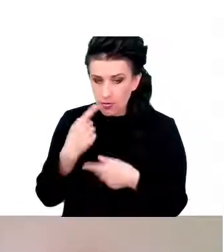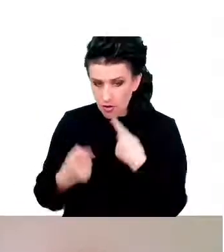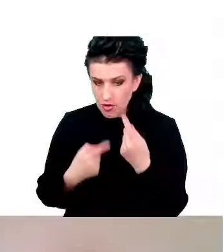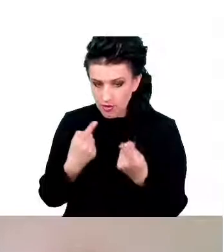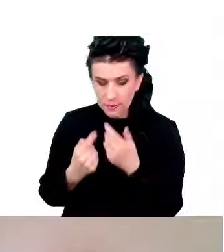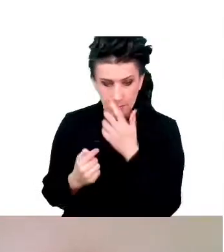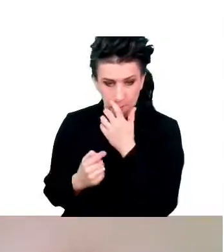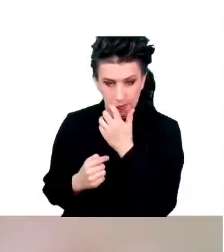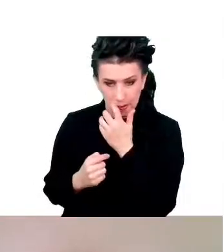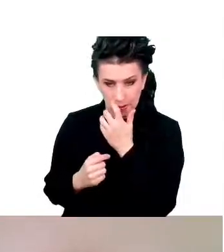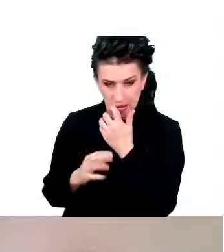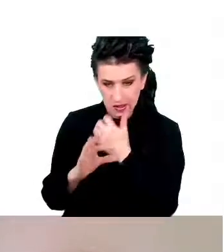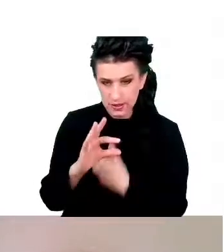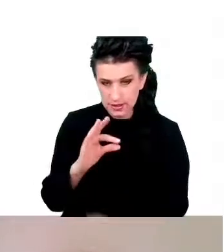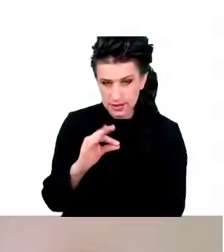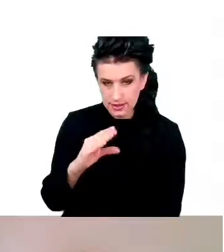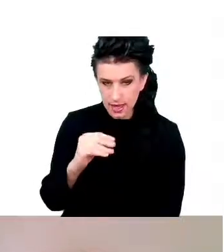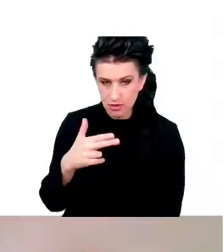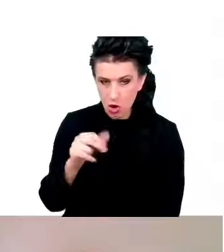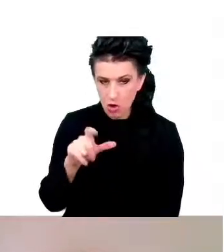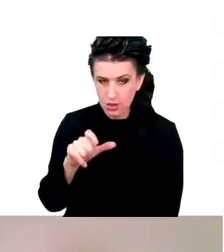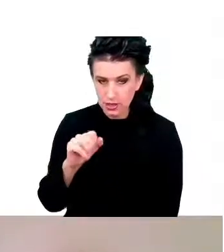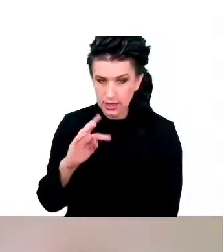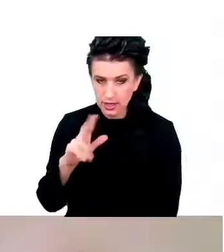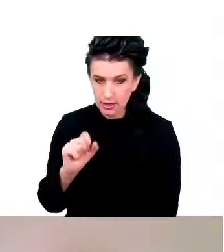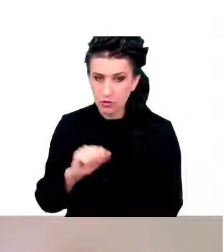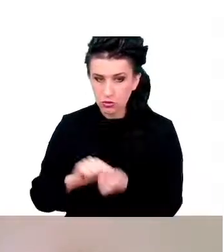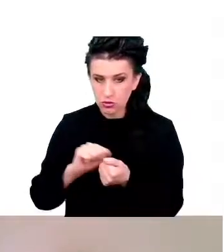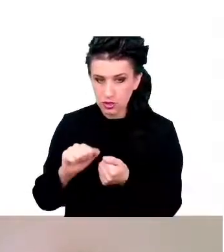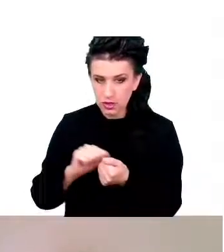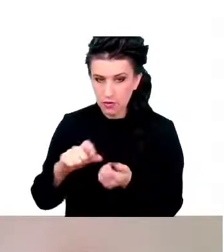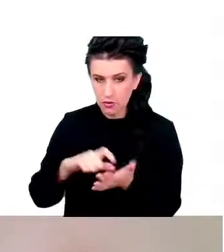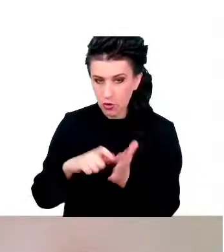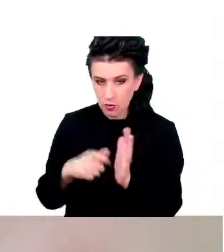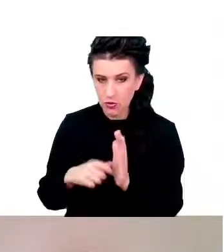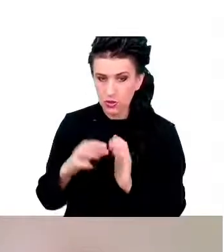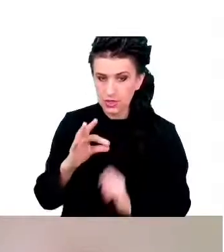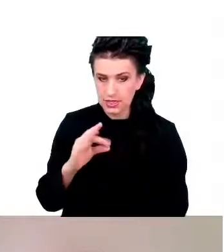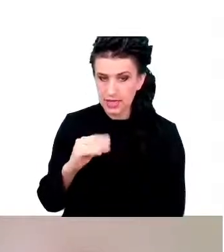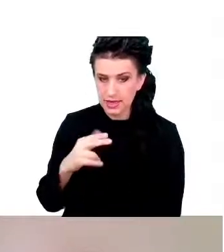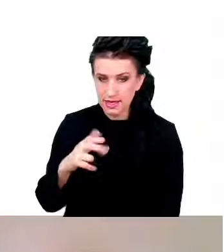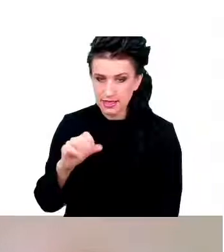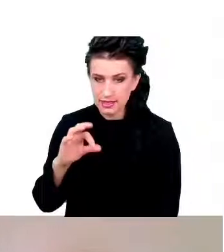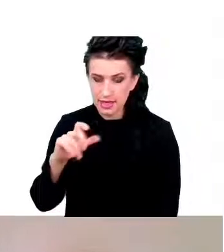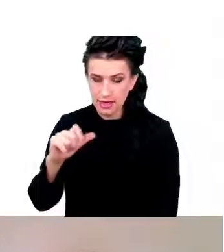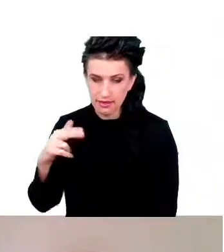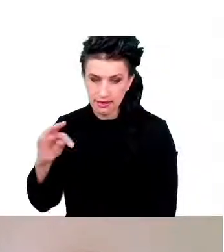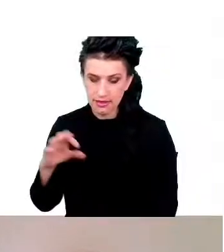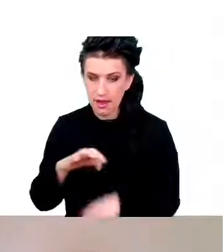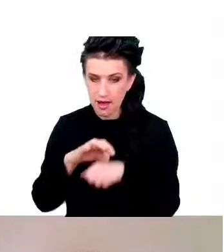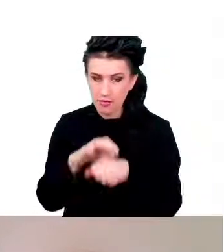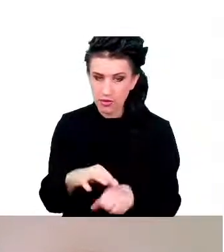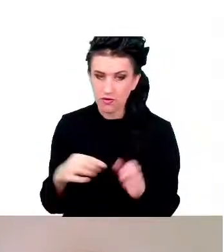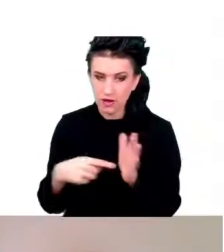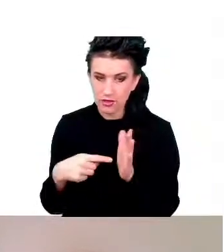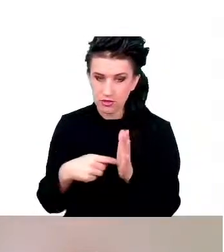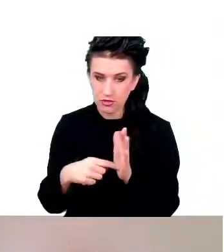usuwają komórki senescentne co prowadzi do obniżenia